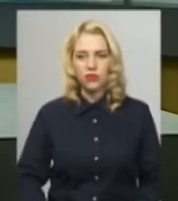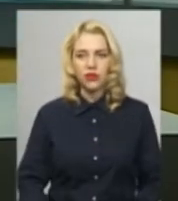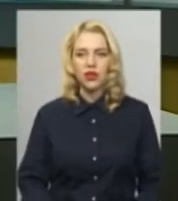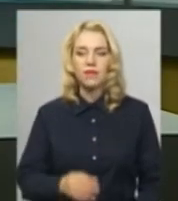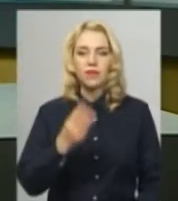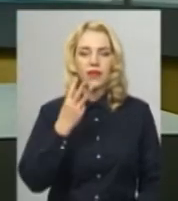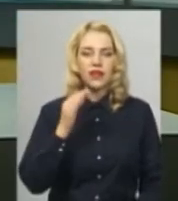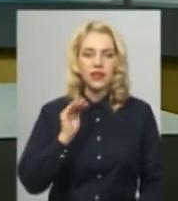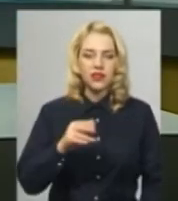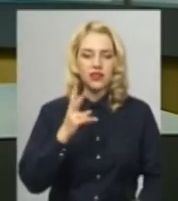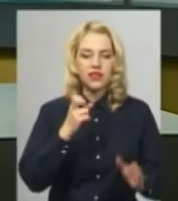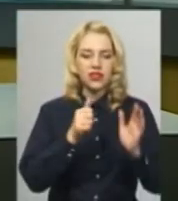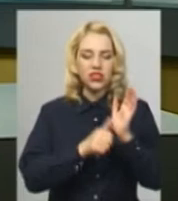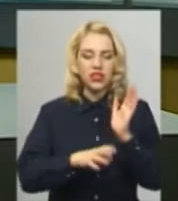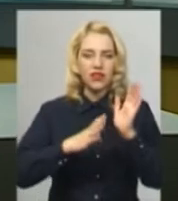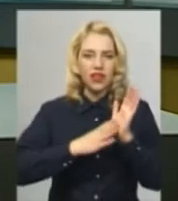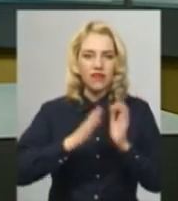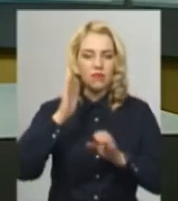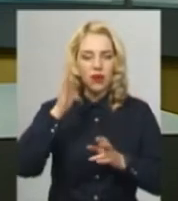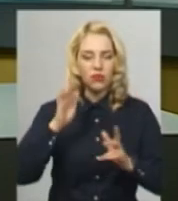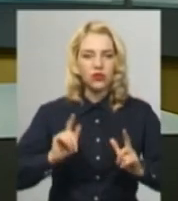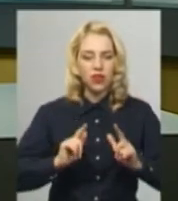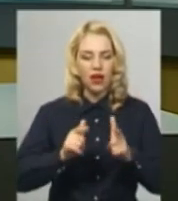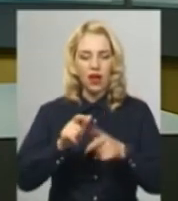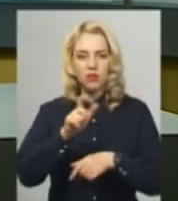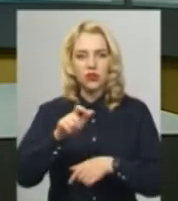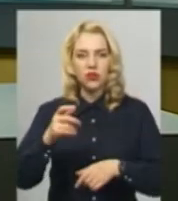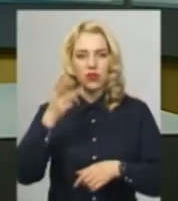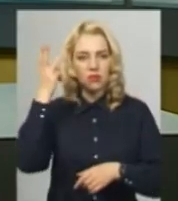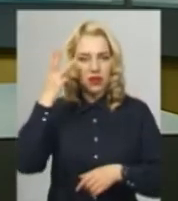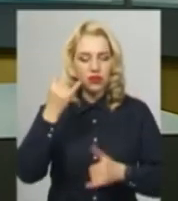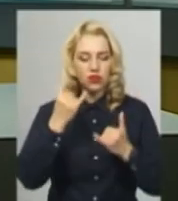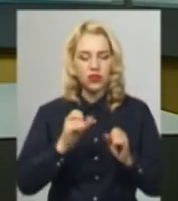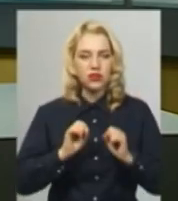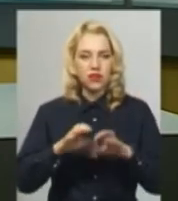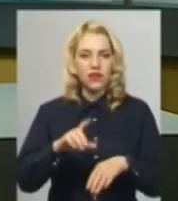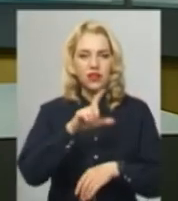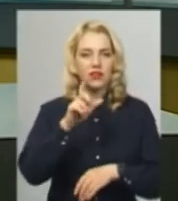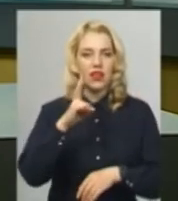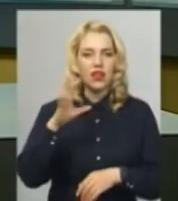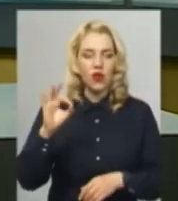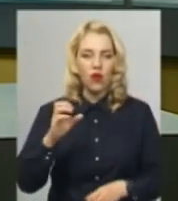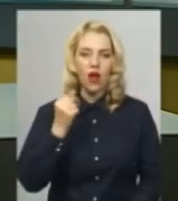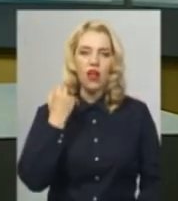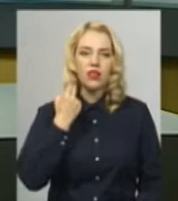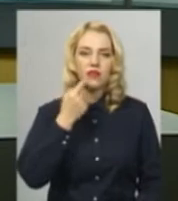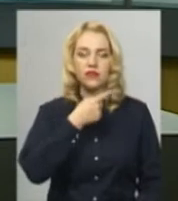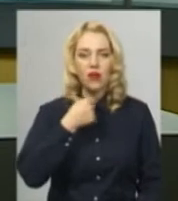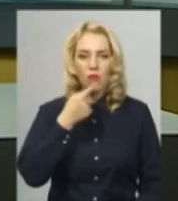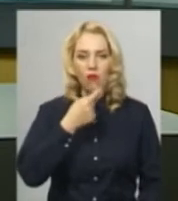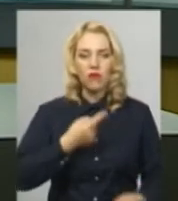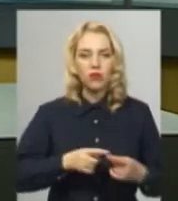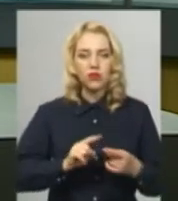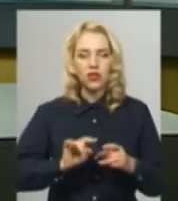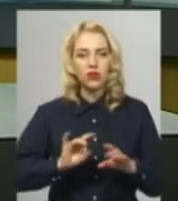3269 майбутніх абітурієнтів з Хмельниччини сьогодні здавали зовнішнє незалежне оцінювання з англійської мови. Про це